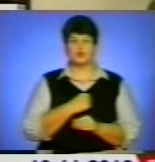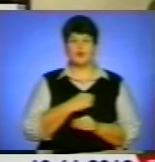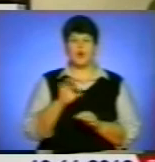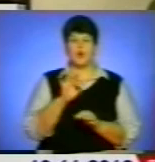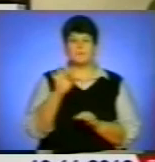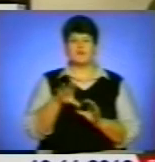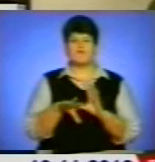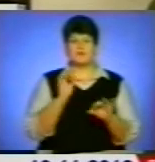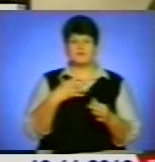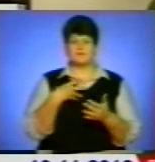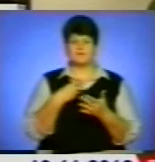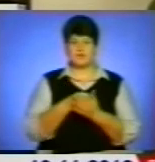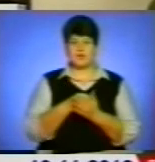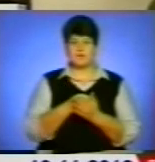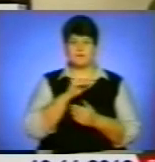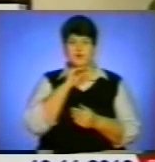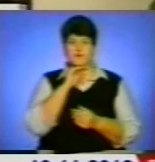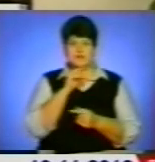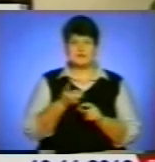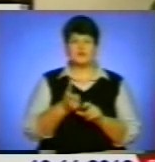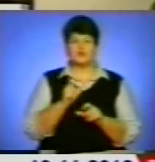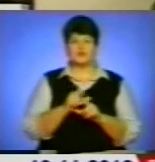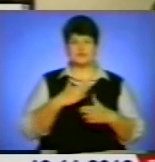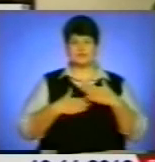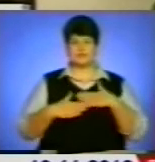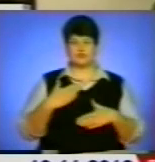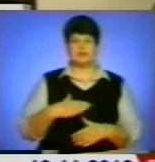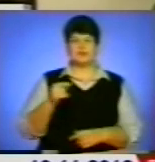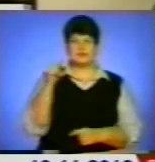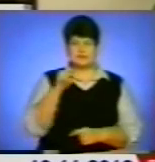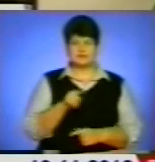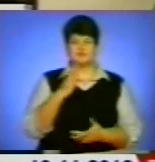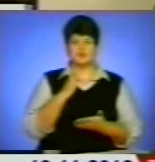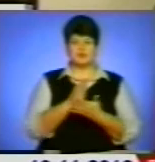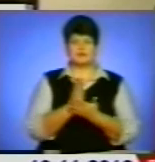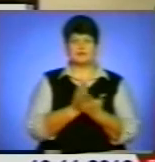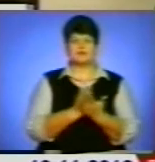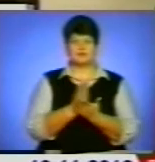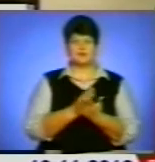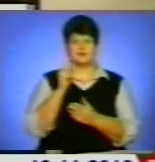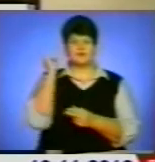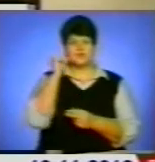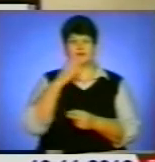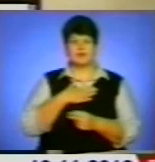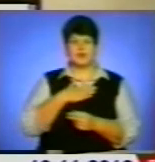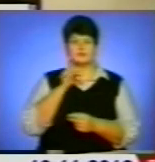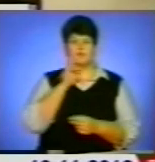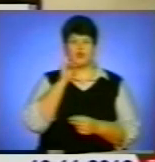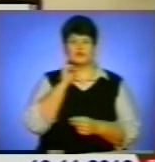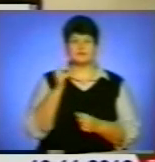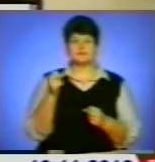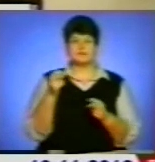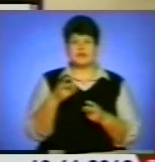професії. І вони дуже задоволені тим, що вони знаходять на службі і навчають нас, молодих спеціалістів.